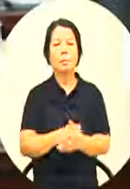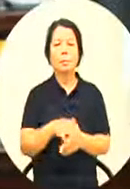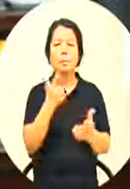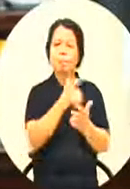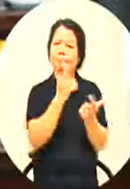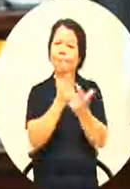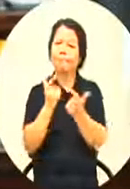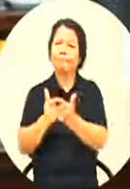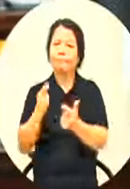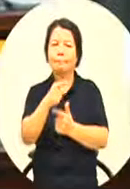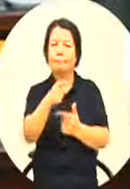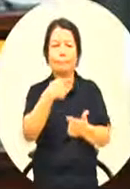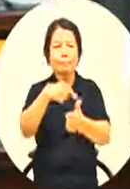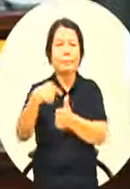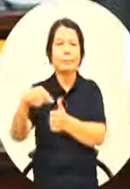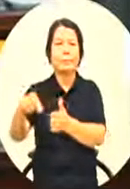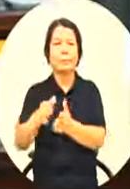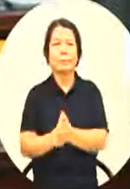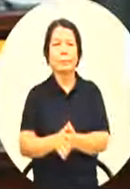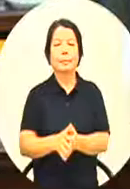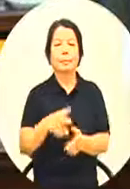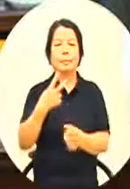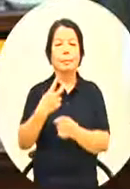这也说两千年啊